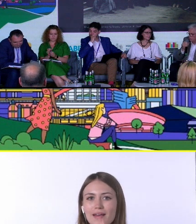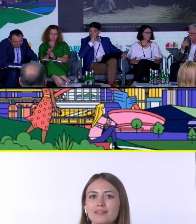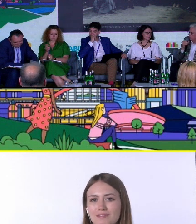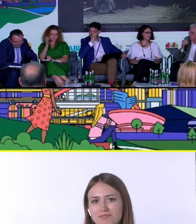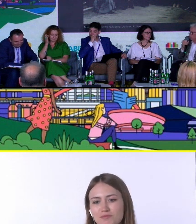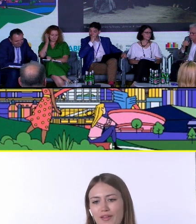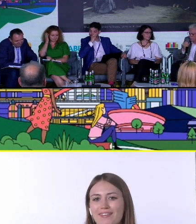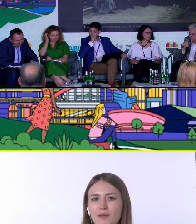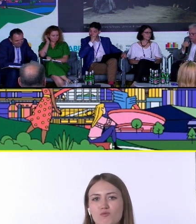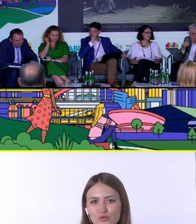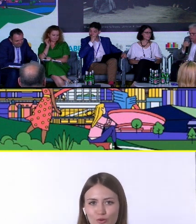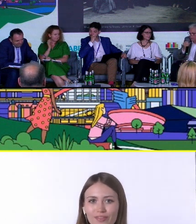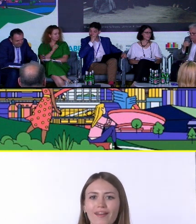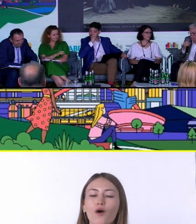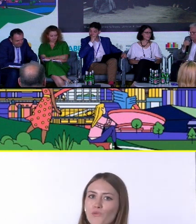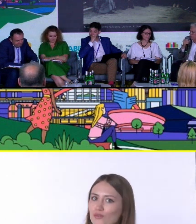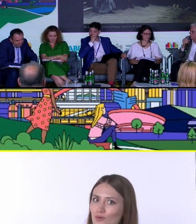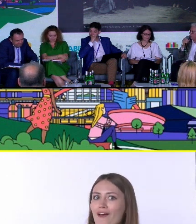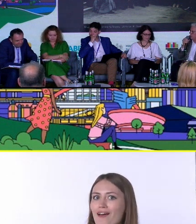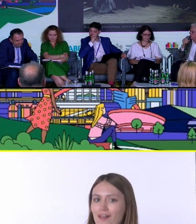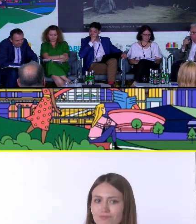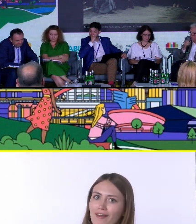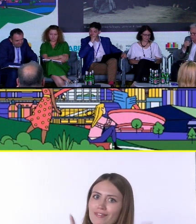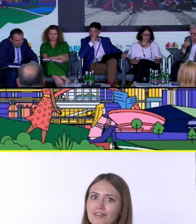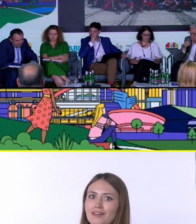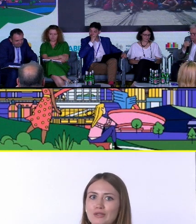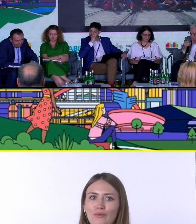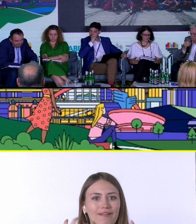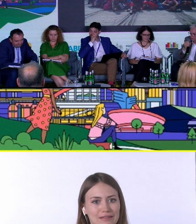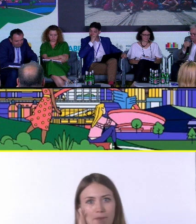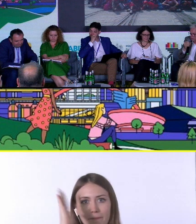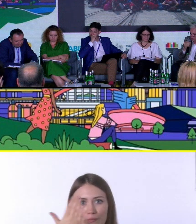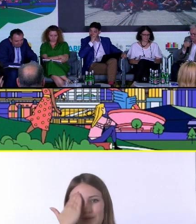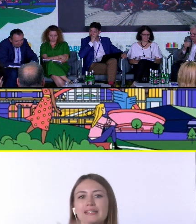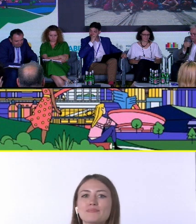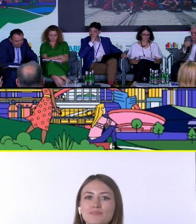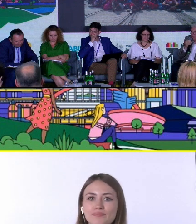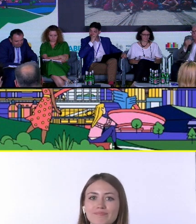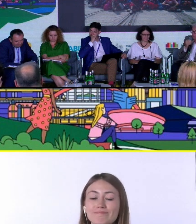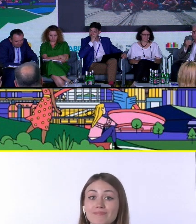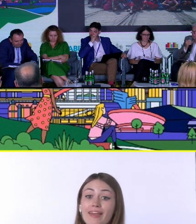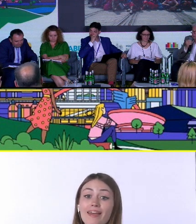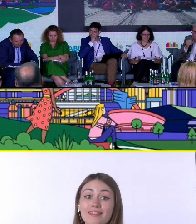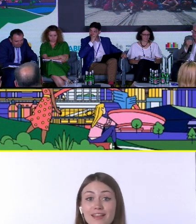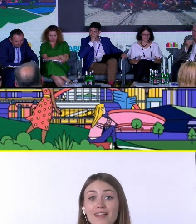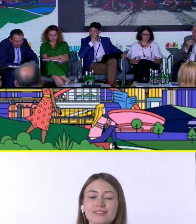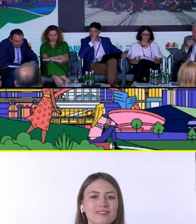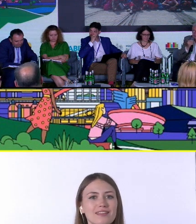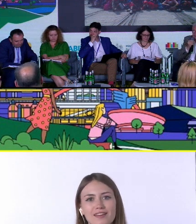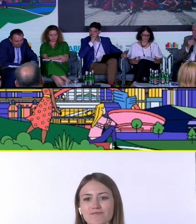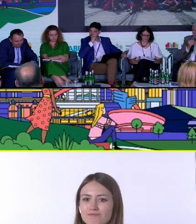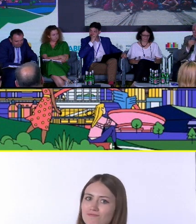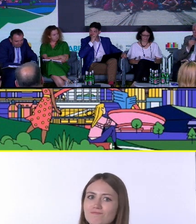poczuli, że też chcą się trochę przenieść w historię. Też chcą poznać ją. Dzieci to w ogóle wspaniały adres. I